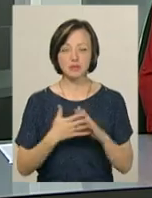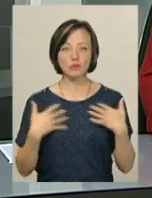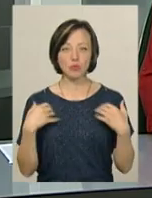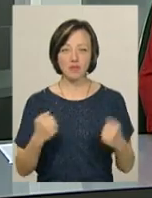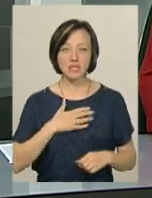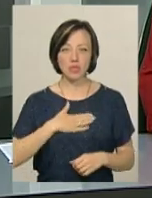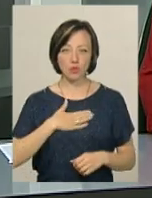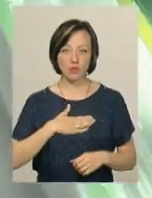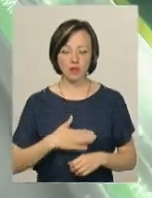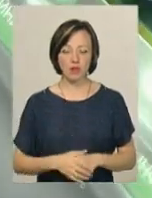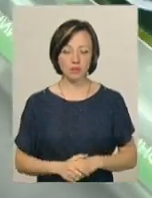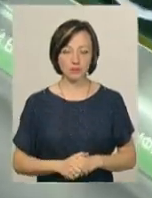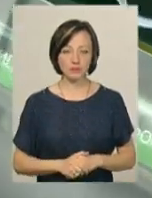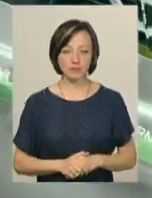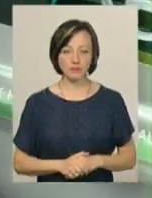'я задовільний.